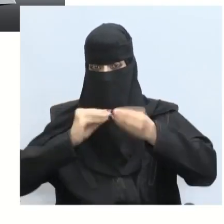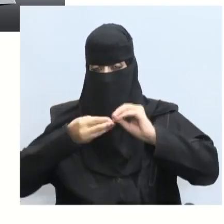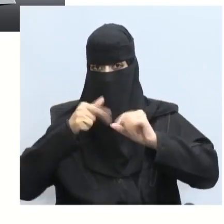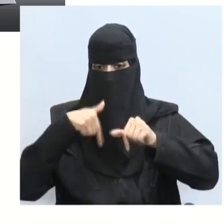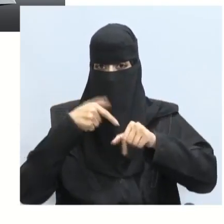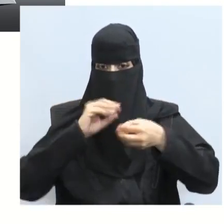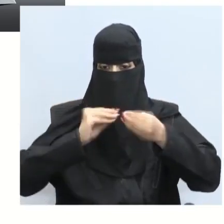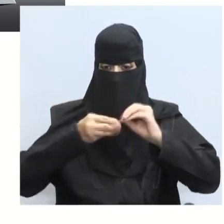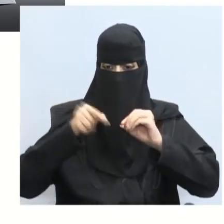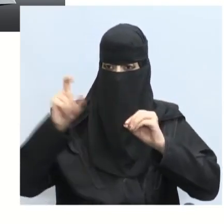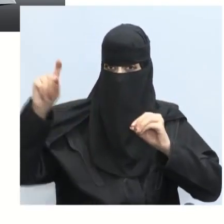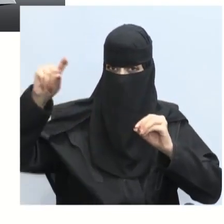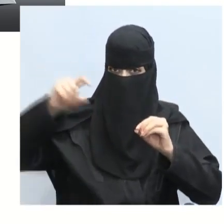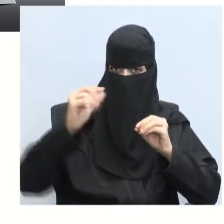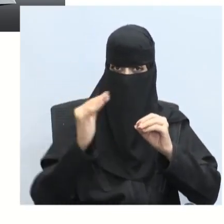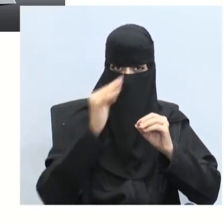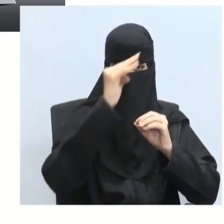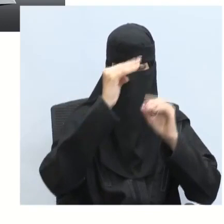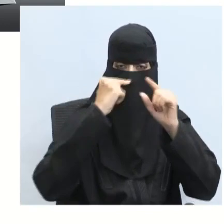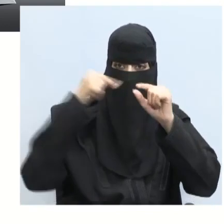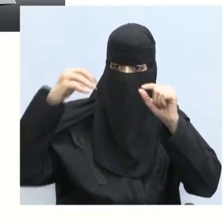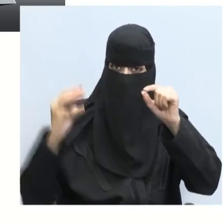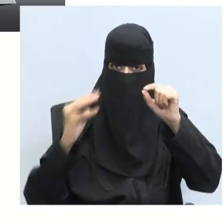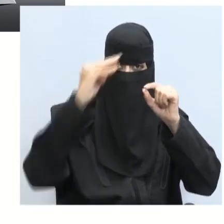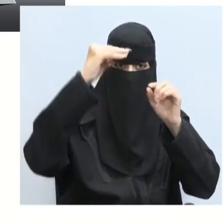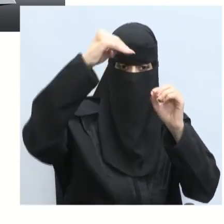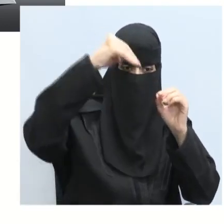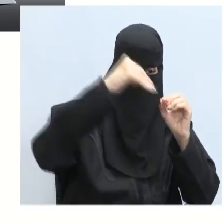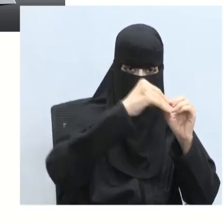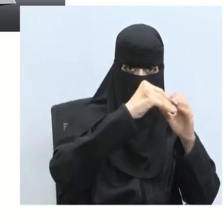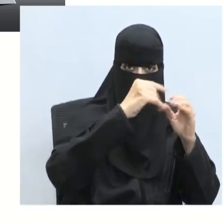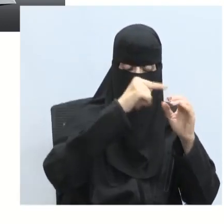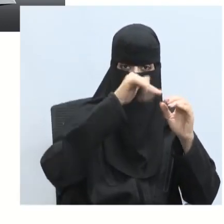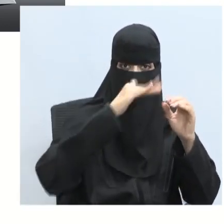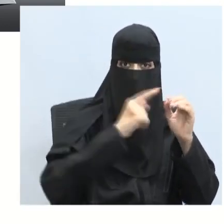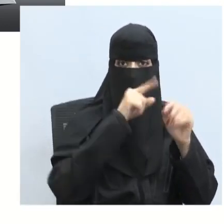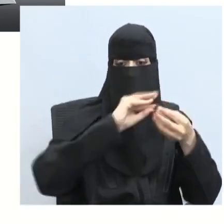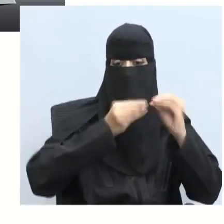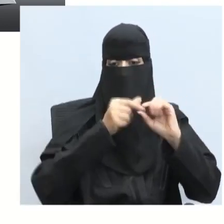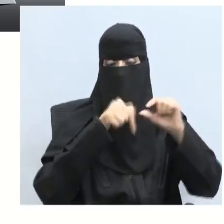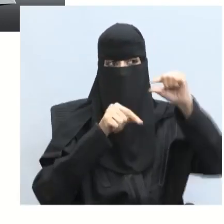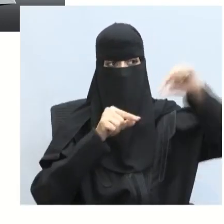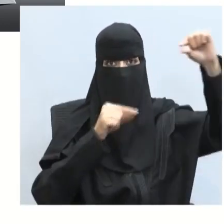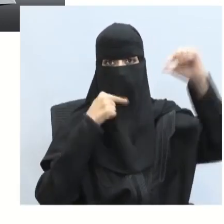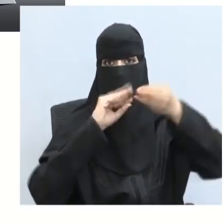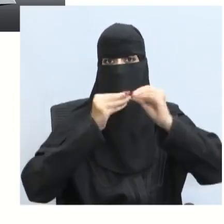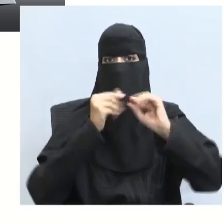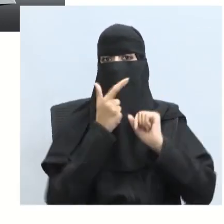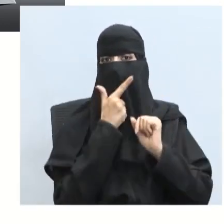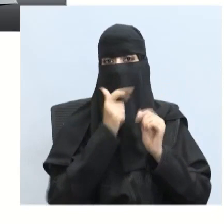ألوان الطيف النافذة من المنشور الأول تسقط على المنشور الثاني فتكون لي اللون